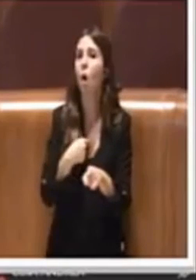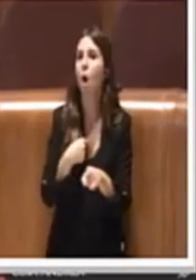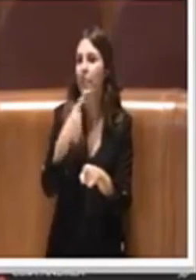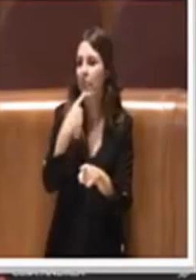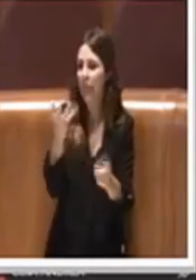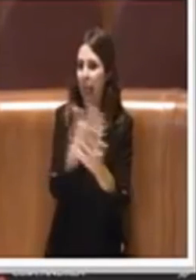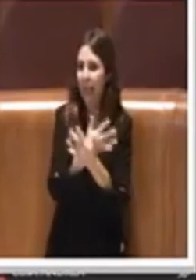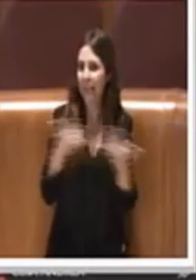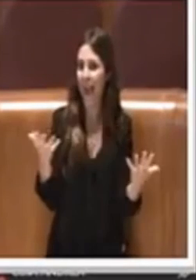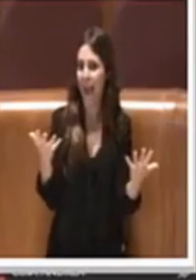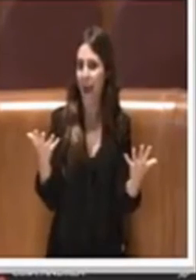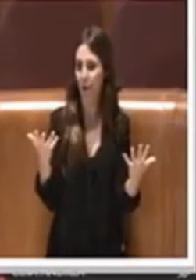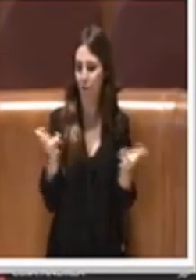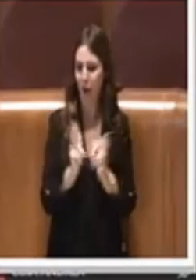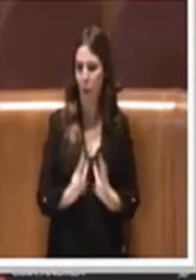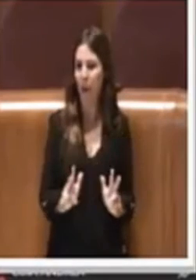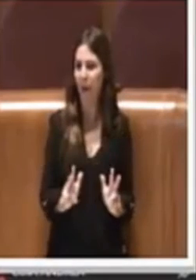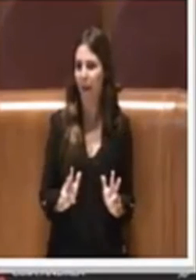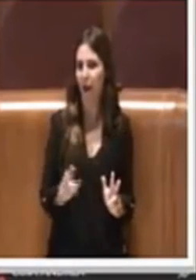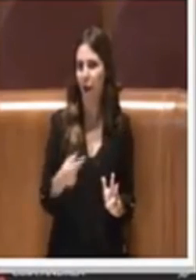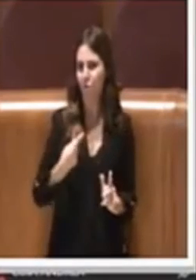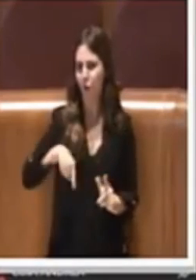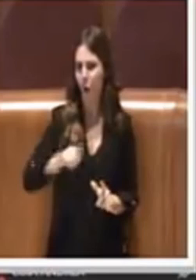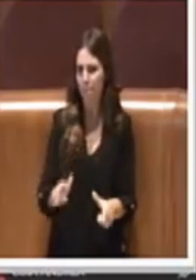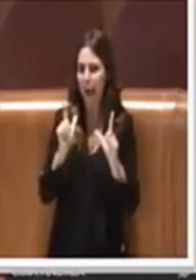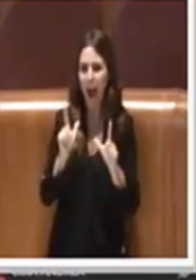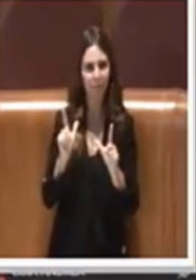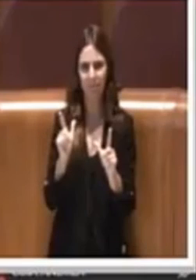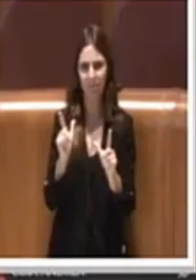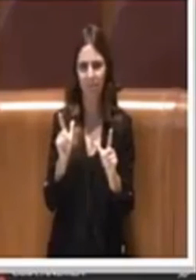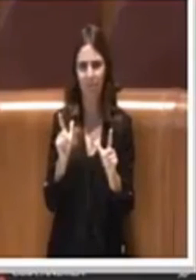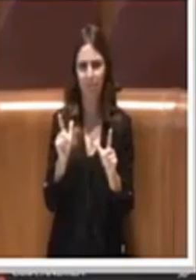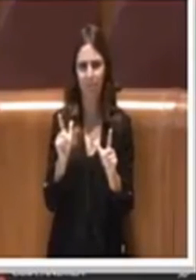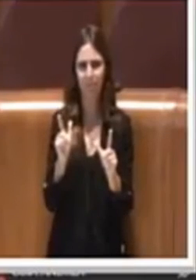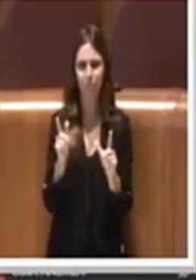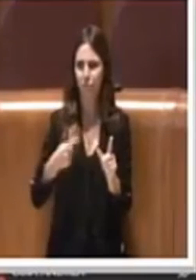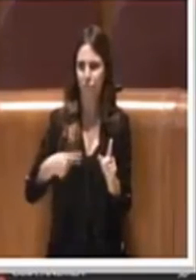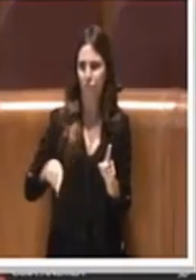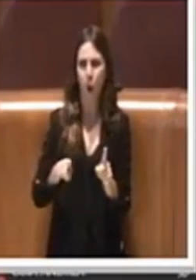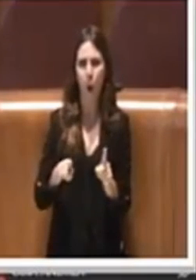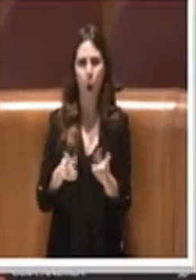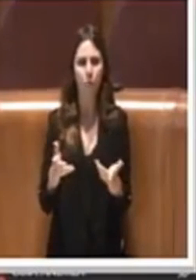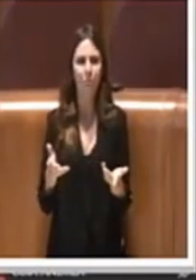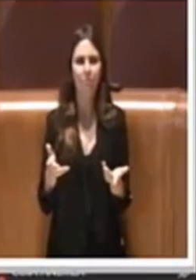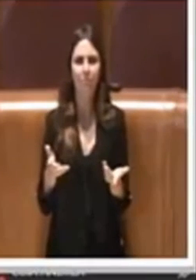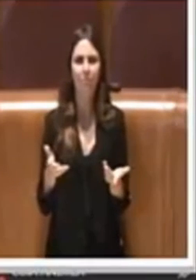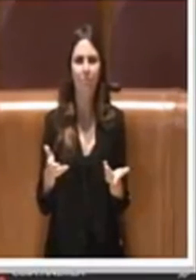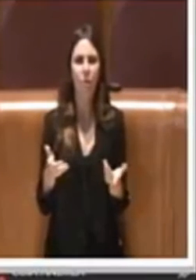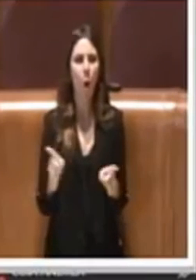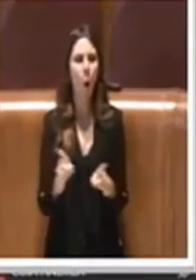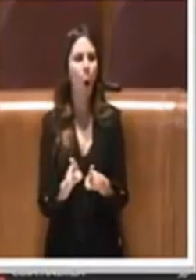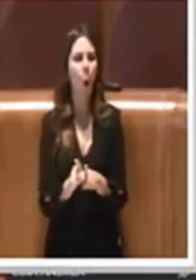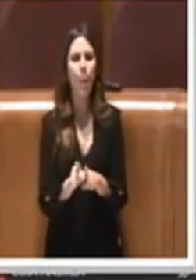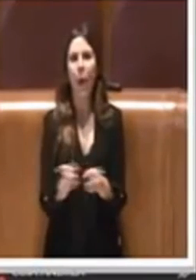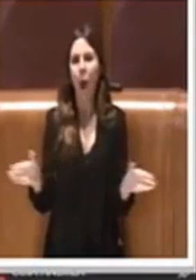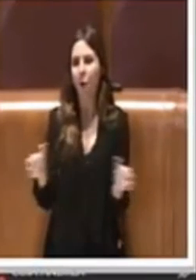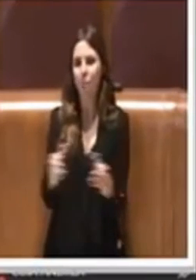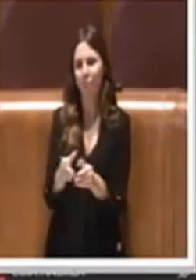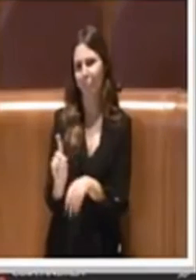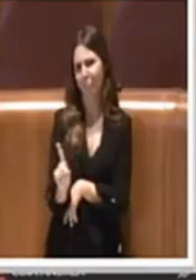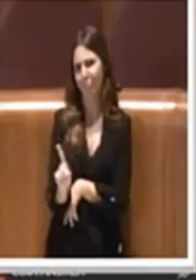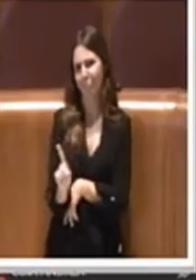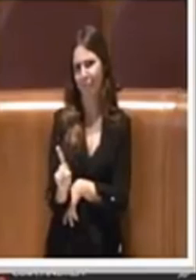apertamente con serenità. Nessuno si offende, non siamo chiaramente in una, come dire, in una comitiva. E'